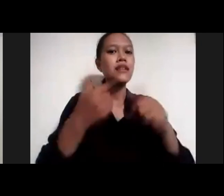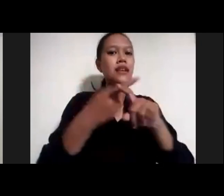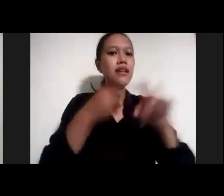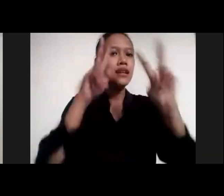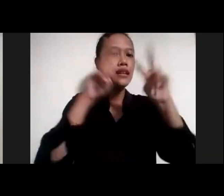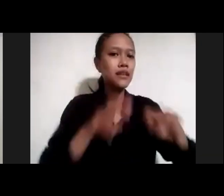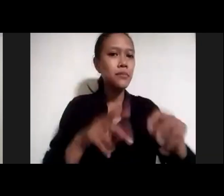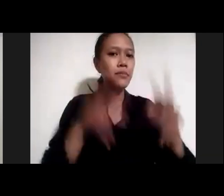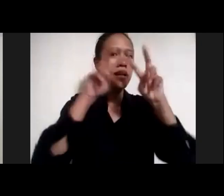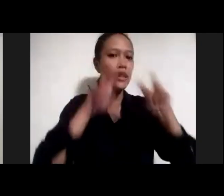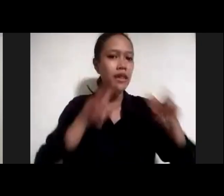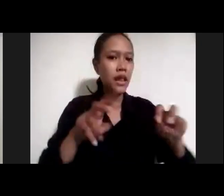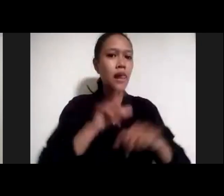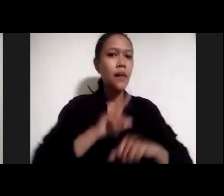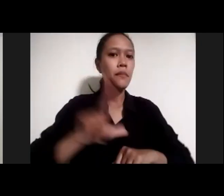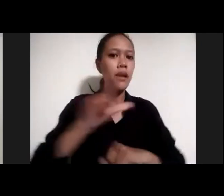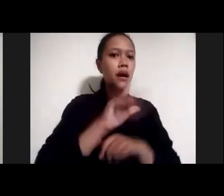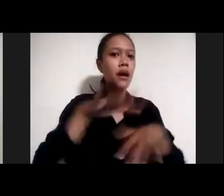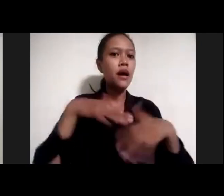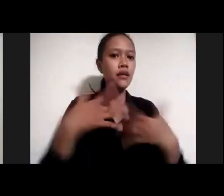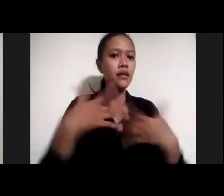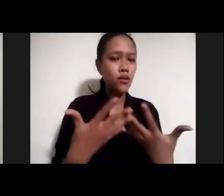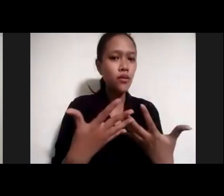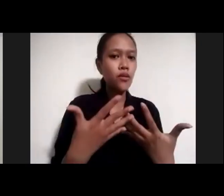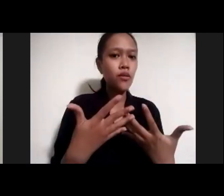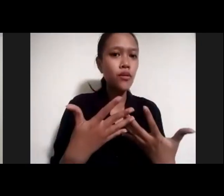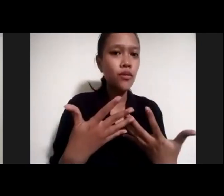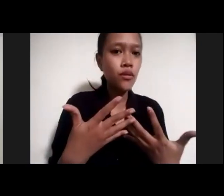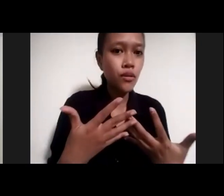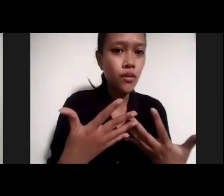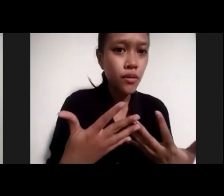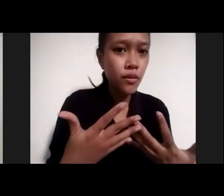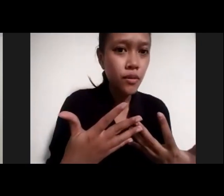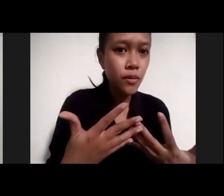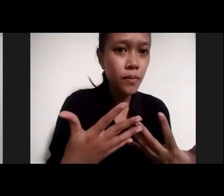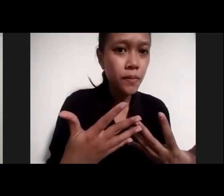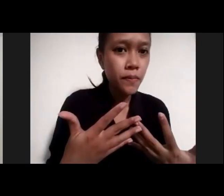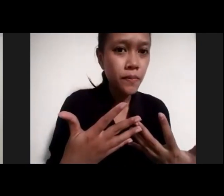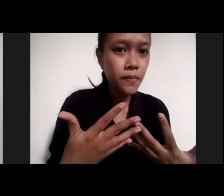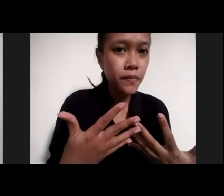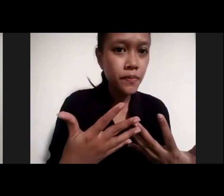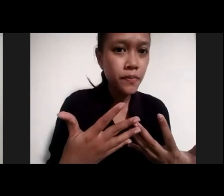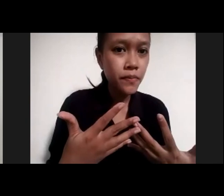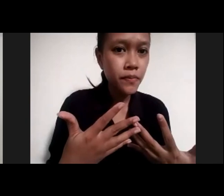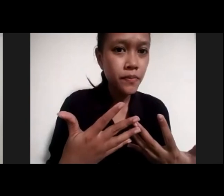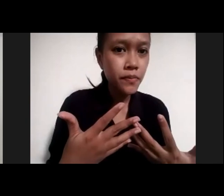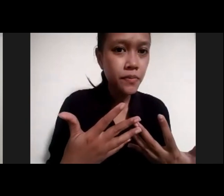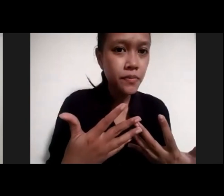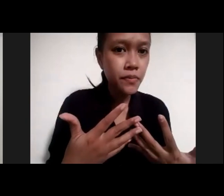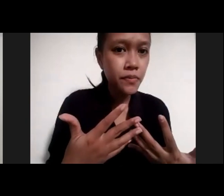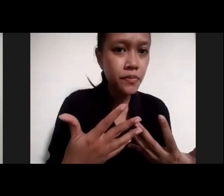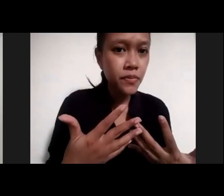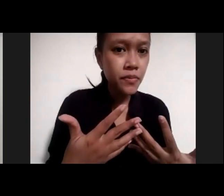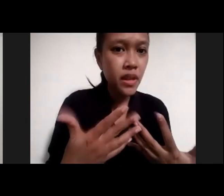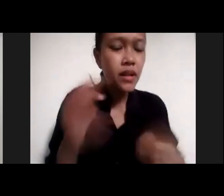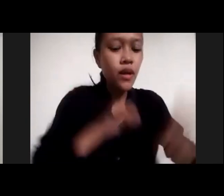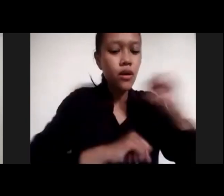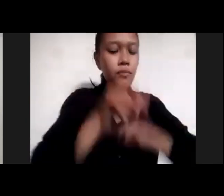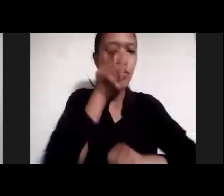atau penelitian yang memang teruji dan dilakukan oleh orang-orang yang ekspert.